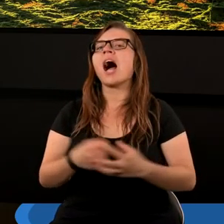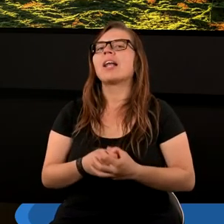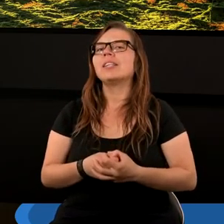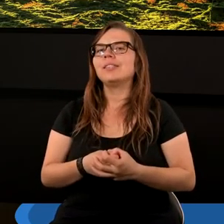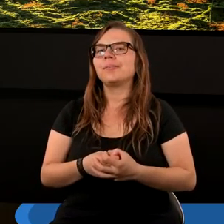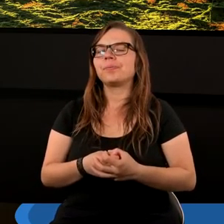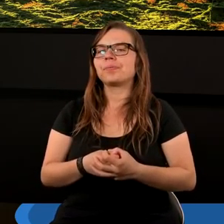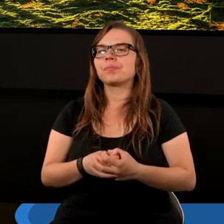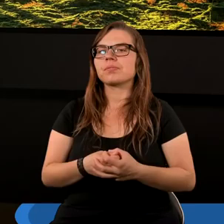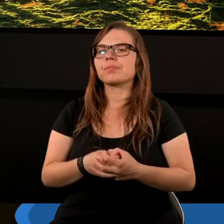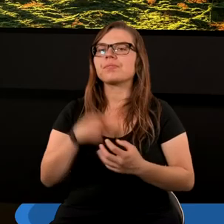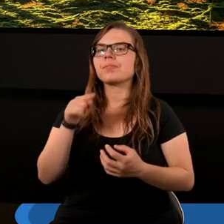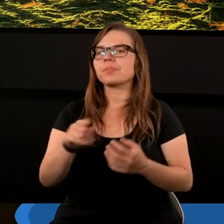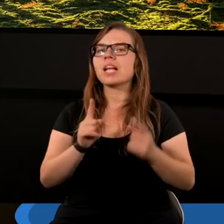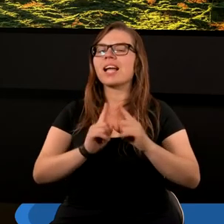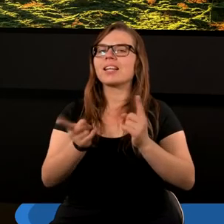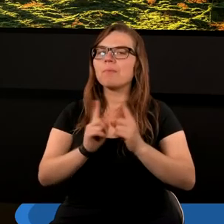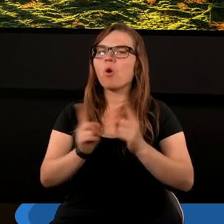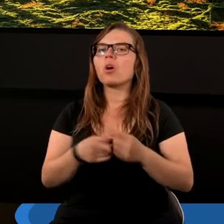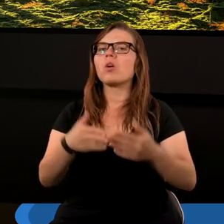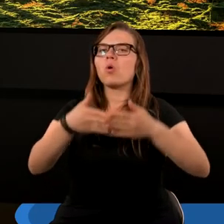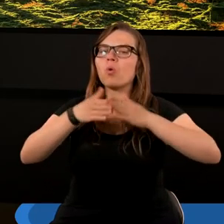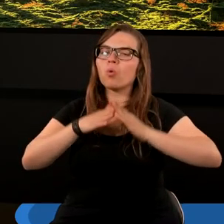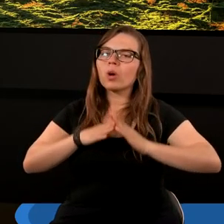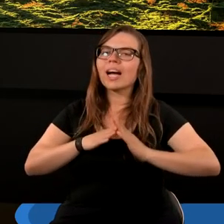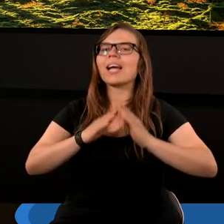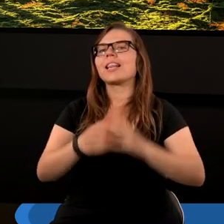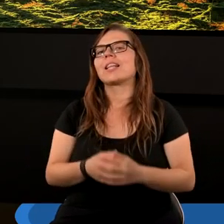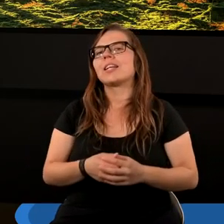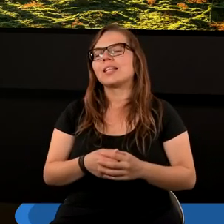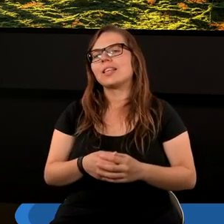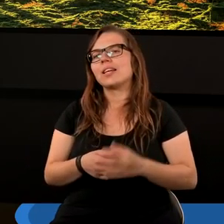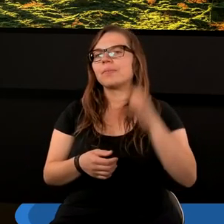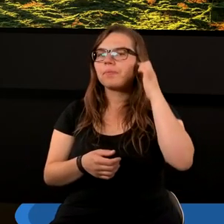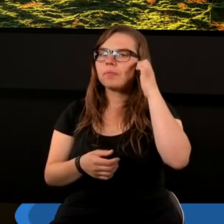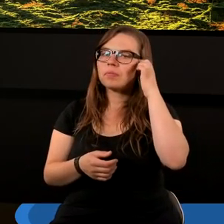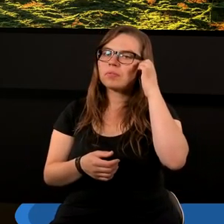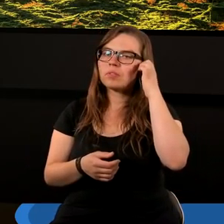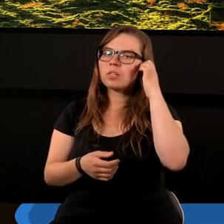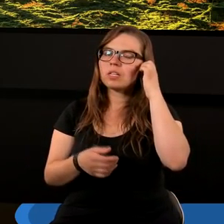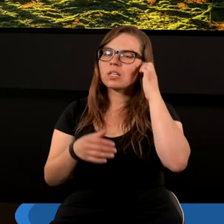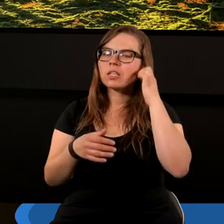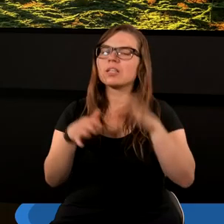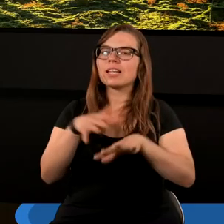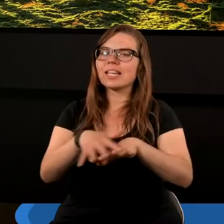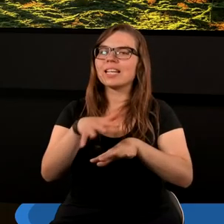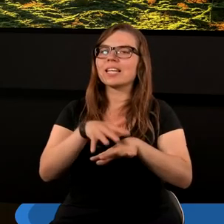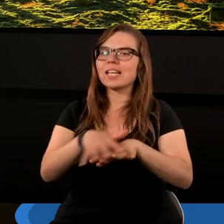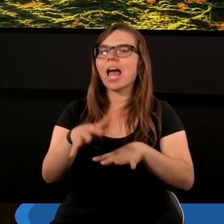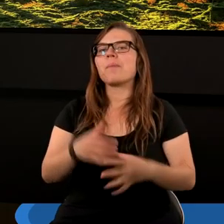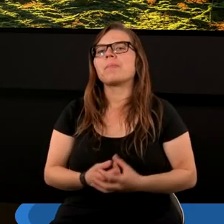w tej symbolice ukryty system